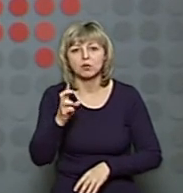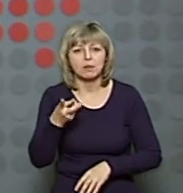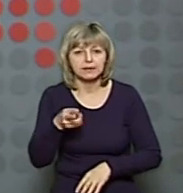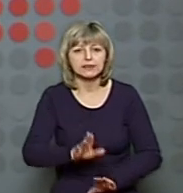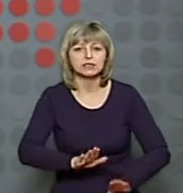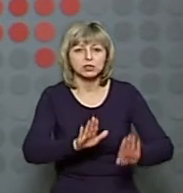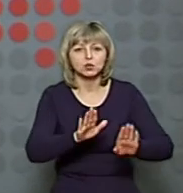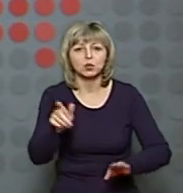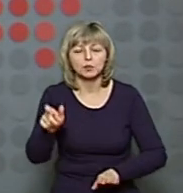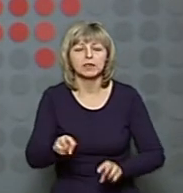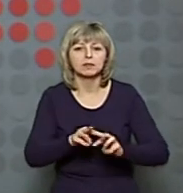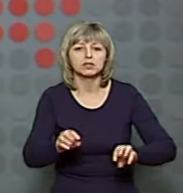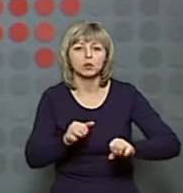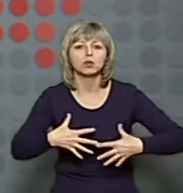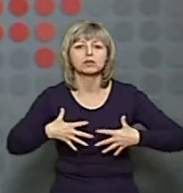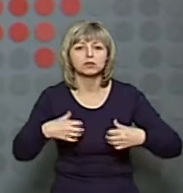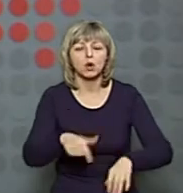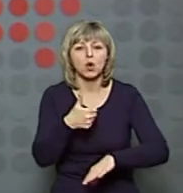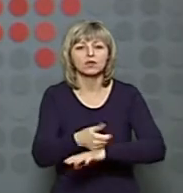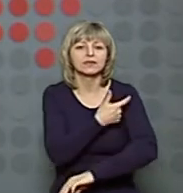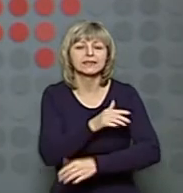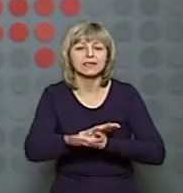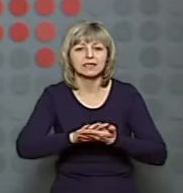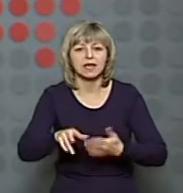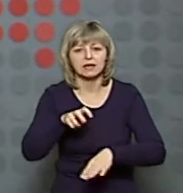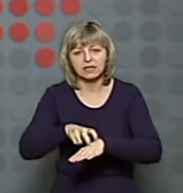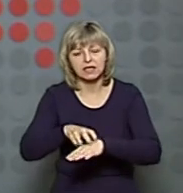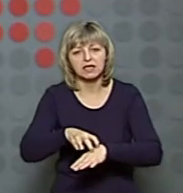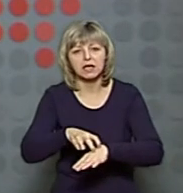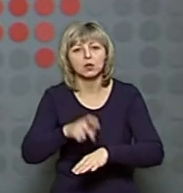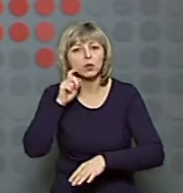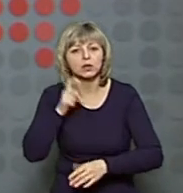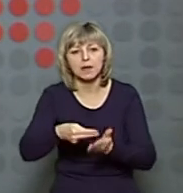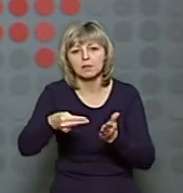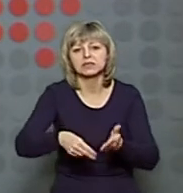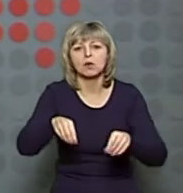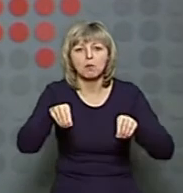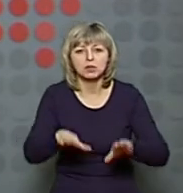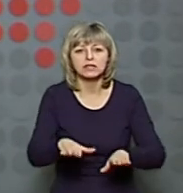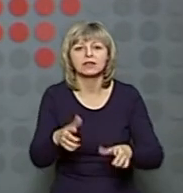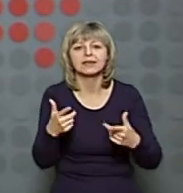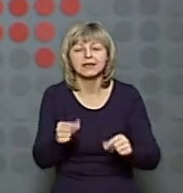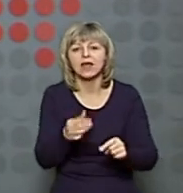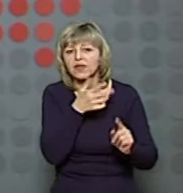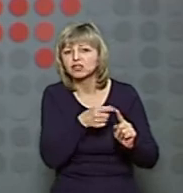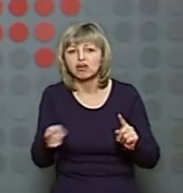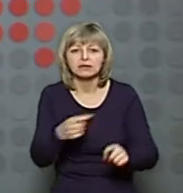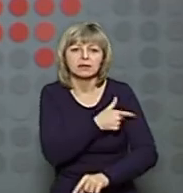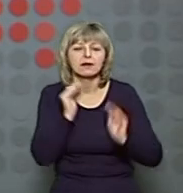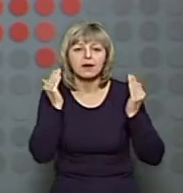заступник міністра охорони здоров'я, головний санітарний лікар країни Віктор Ляшко підписав постанову, якою на час карантину